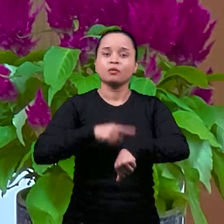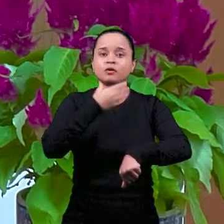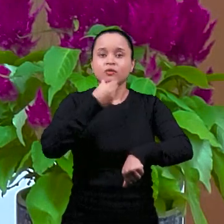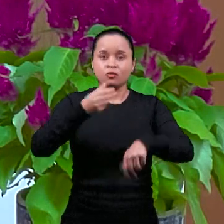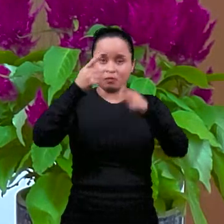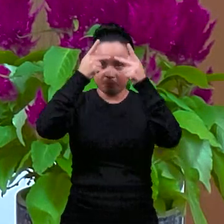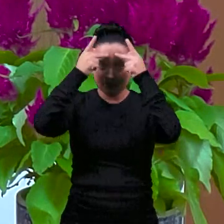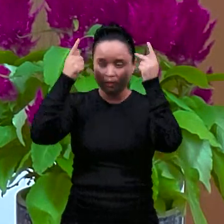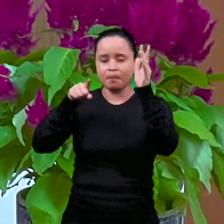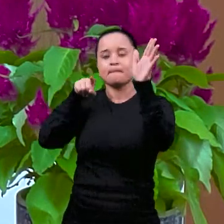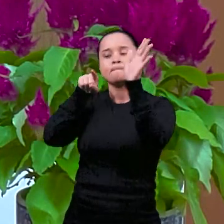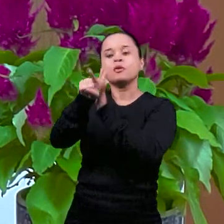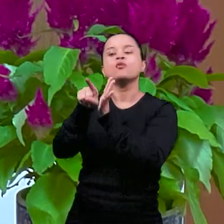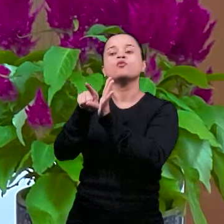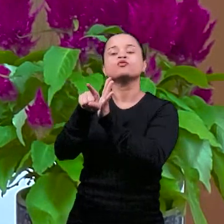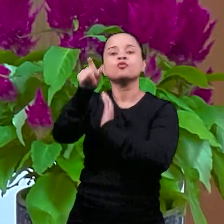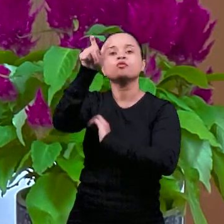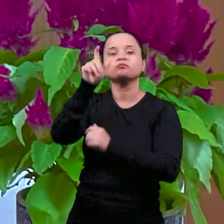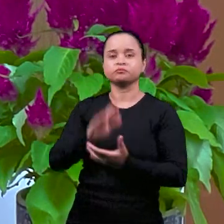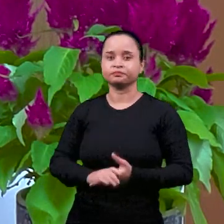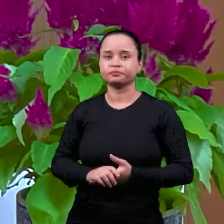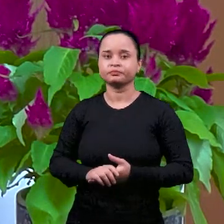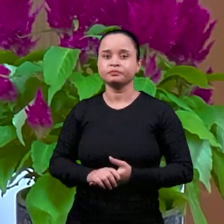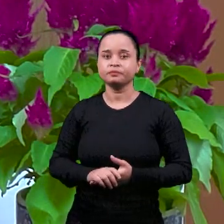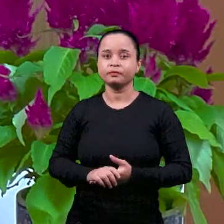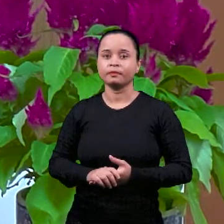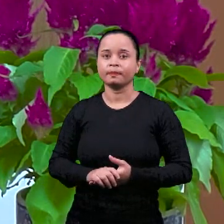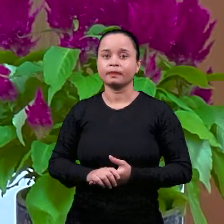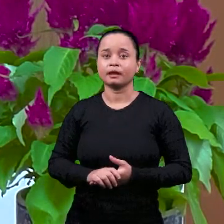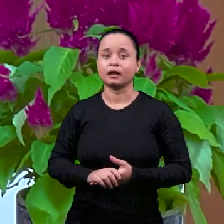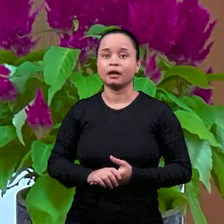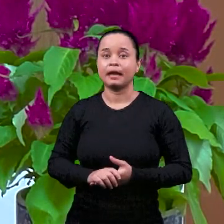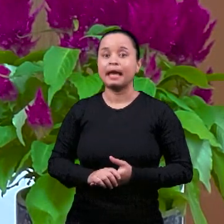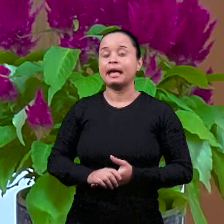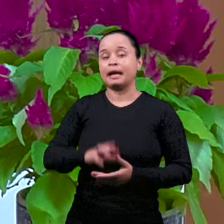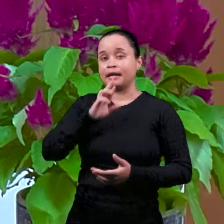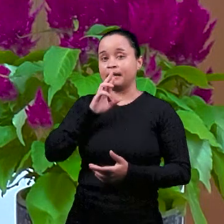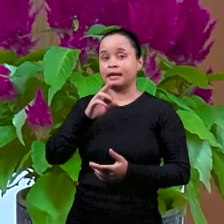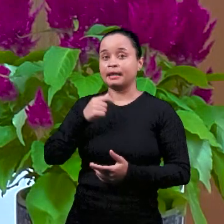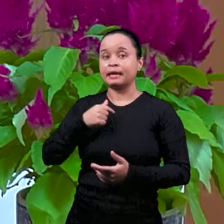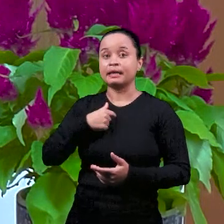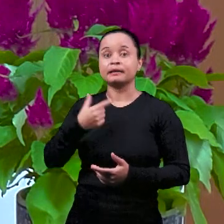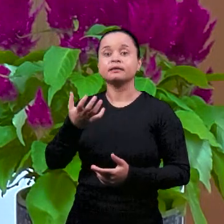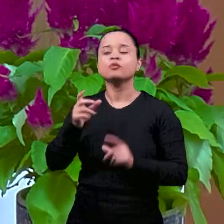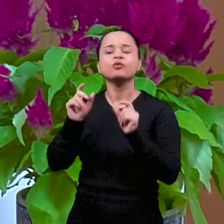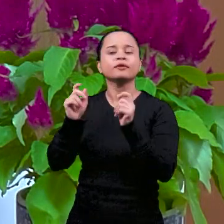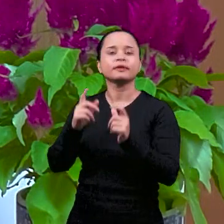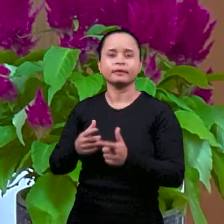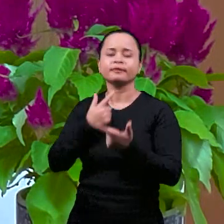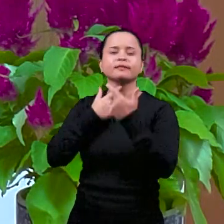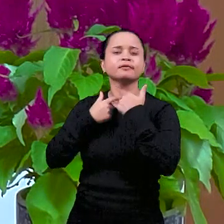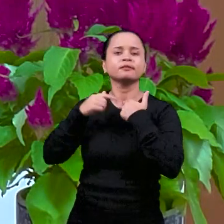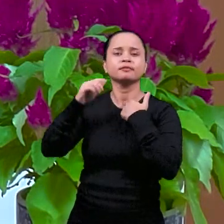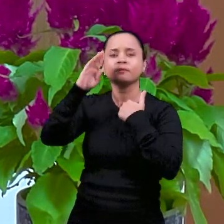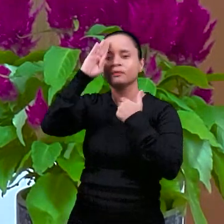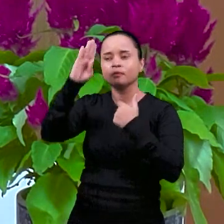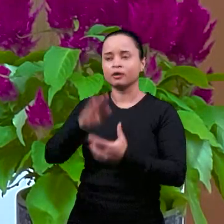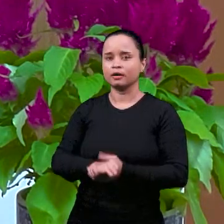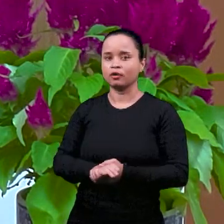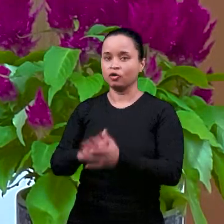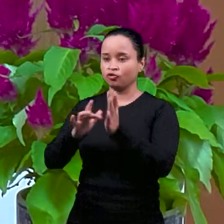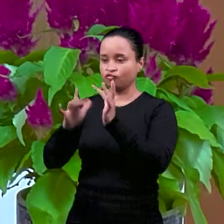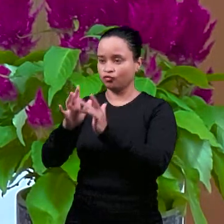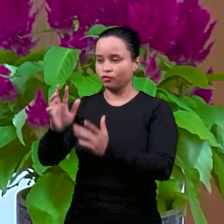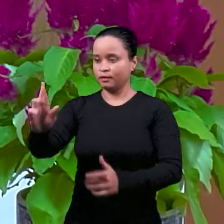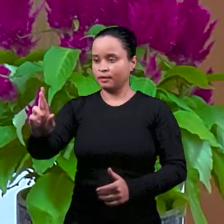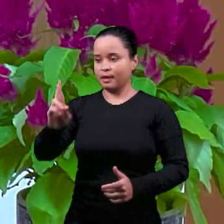задает этот вопрос, он хотел, чтобы Иисус ему ответил. Он